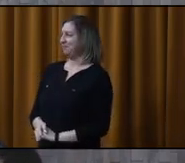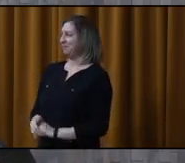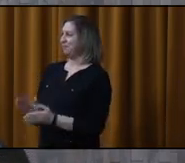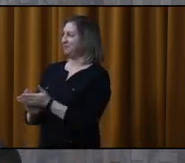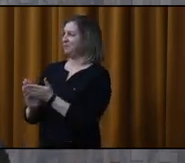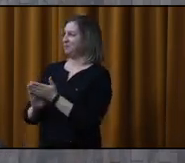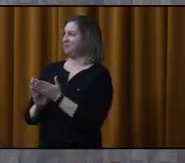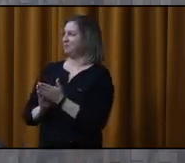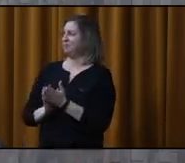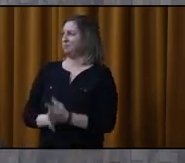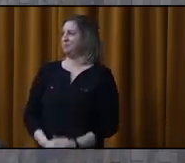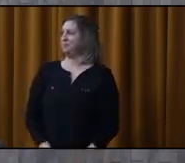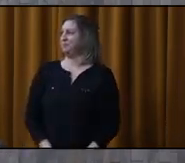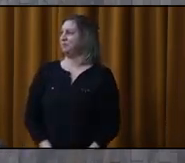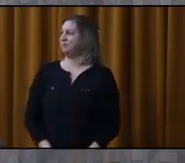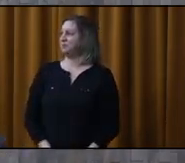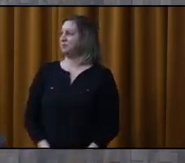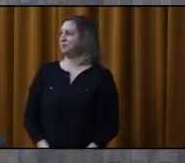Applaudissements